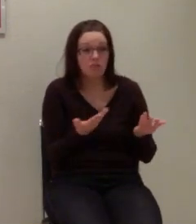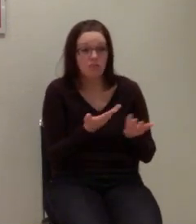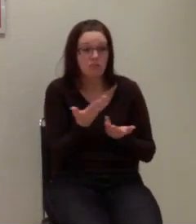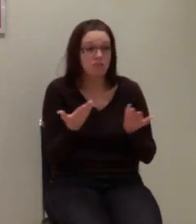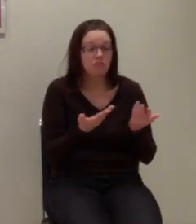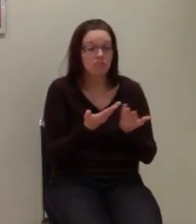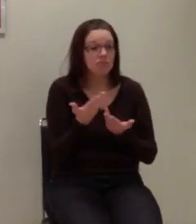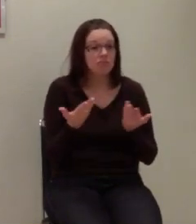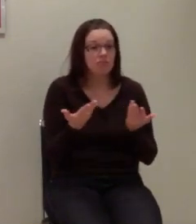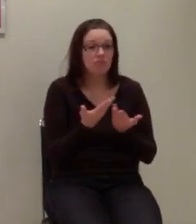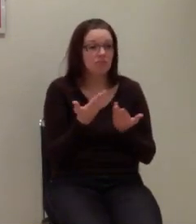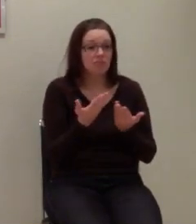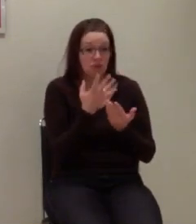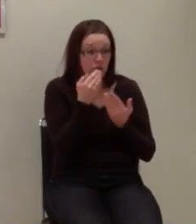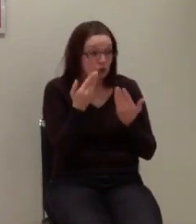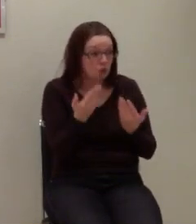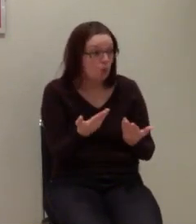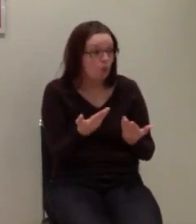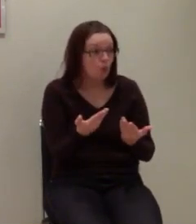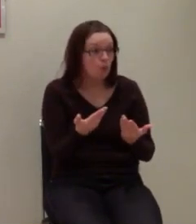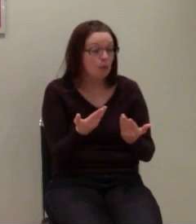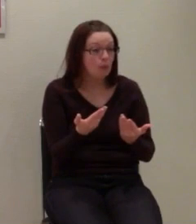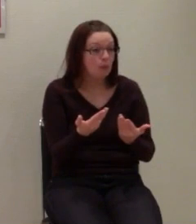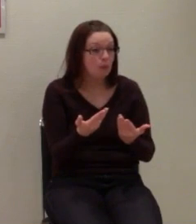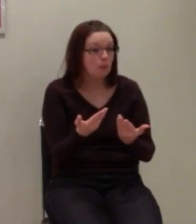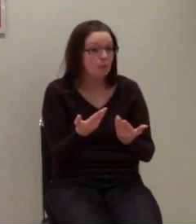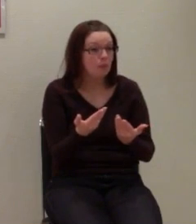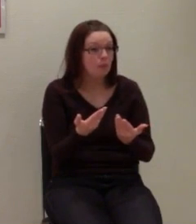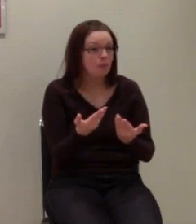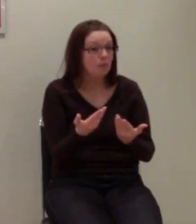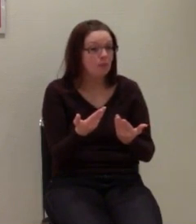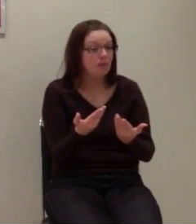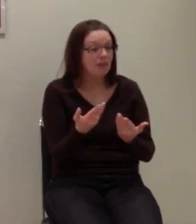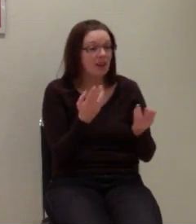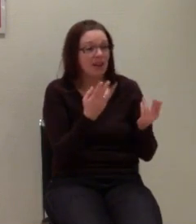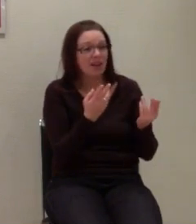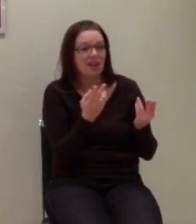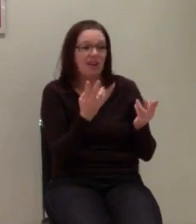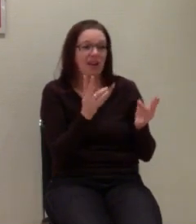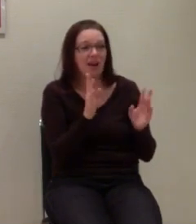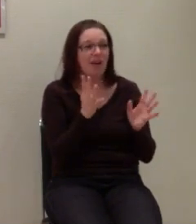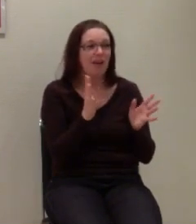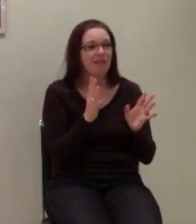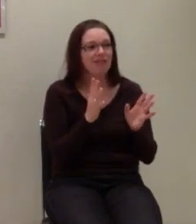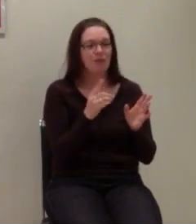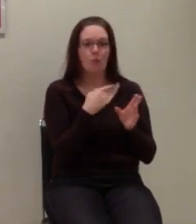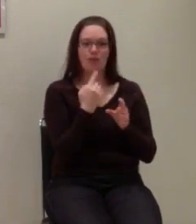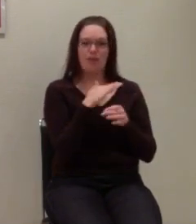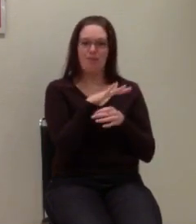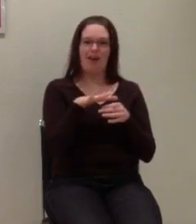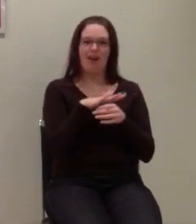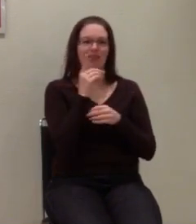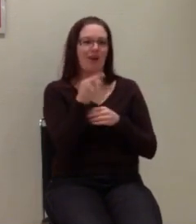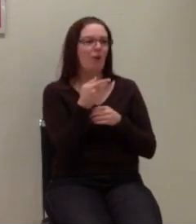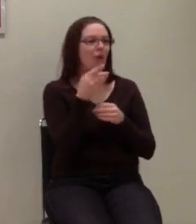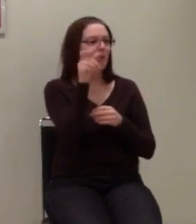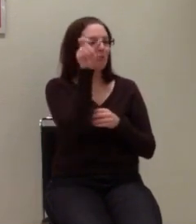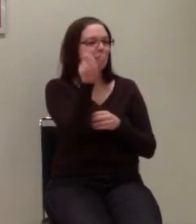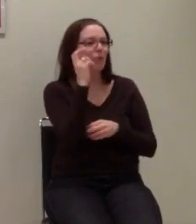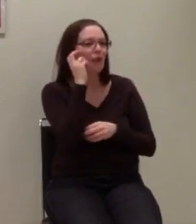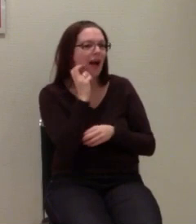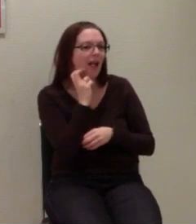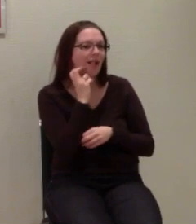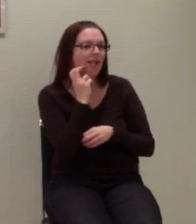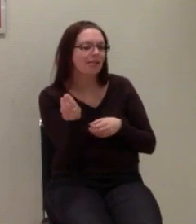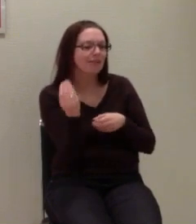dass wir es Arbeitskreis Behindertenpolitik nennen, aber eigentlich fällt in unserem Bereich ja auch andere Sachen wie ältere Menschen mit Barrierefreiheit und